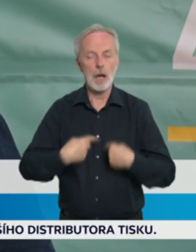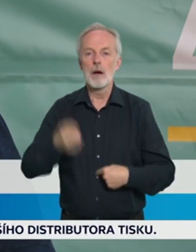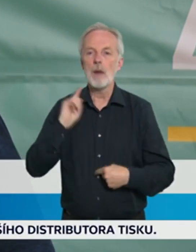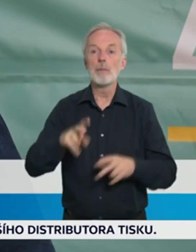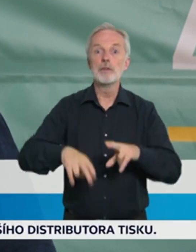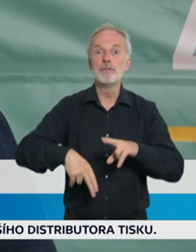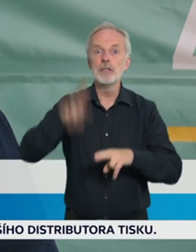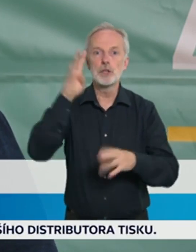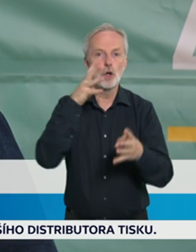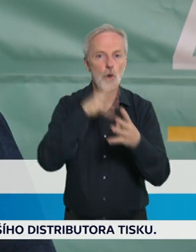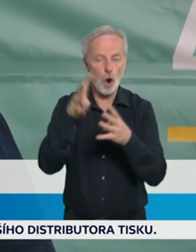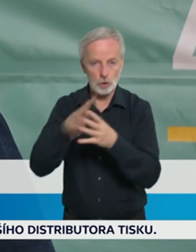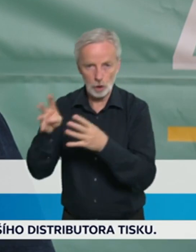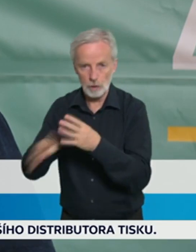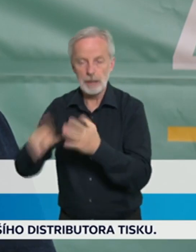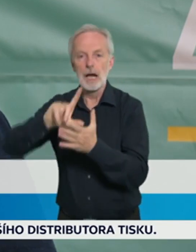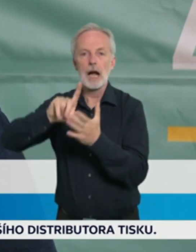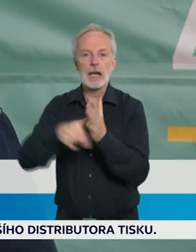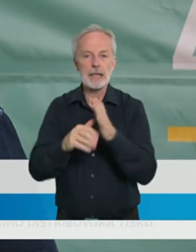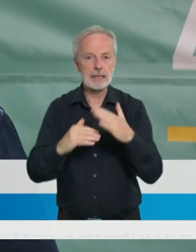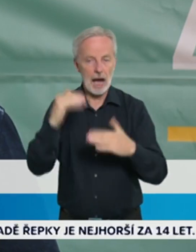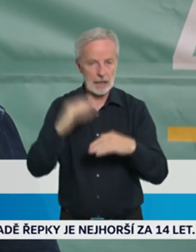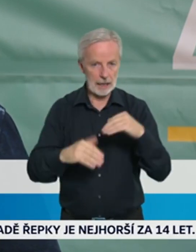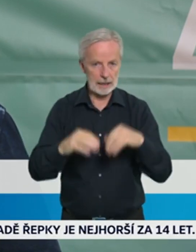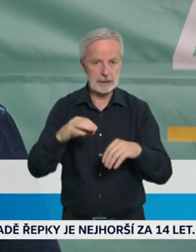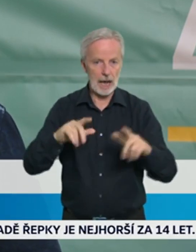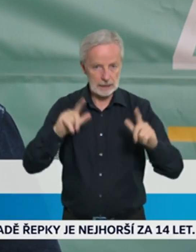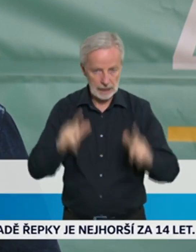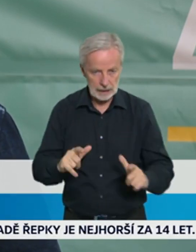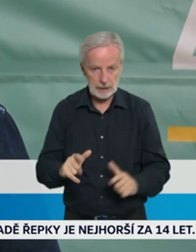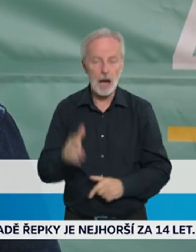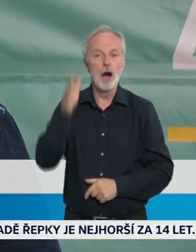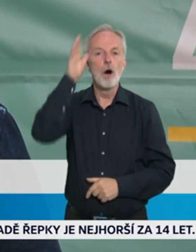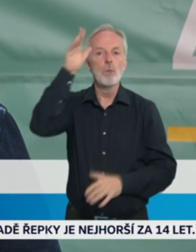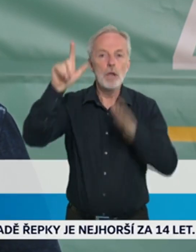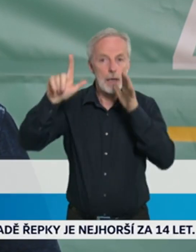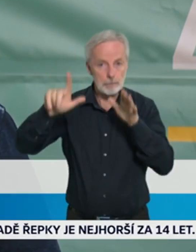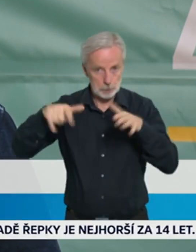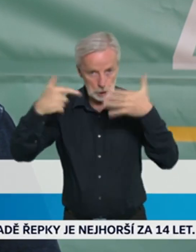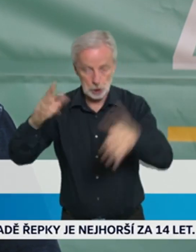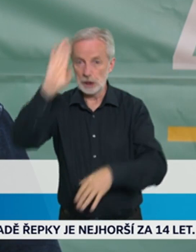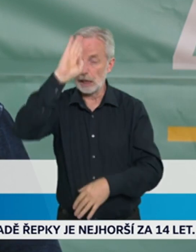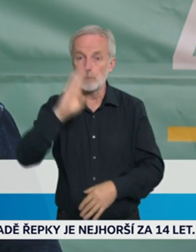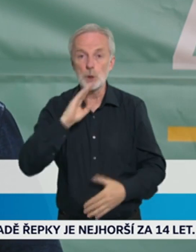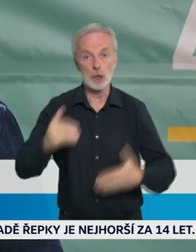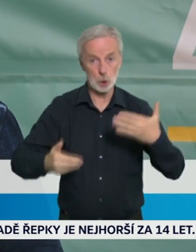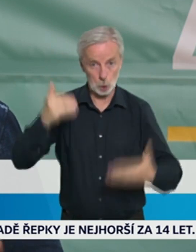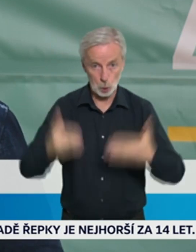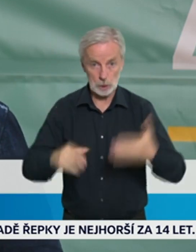hygienických stanic. Máme poradu ředitelů prezenční příští týden v půndělí, tak tam se budou domlouvat